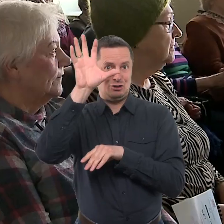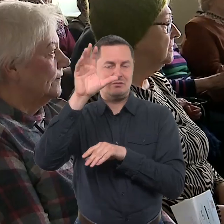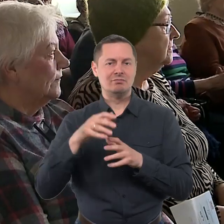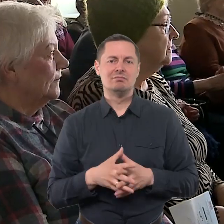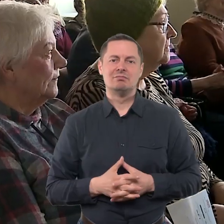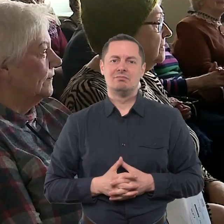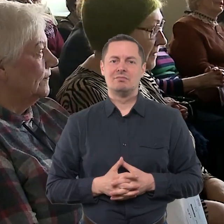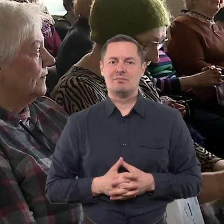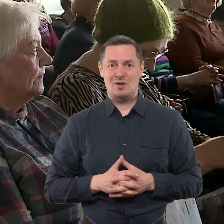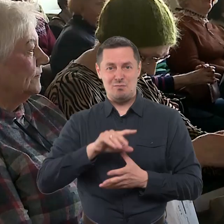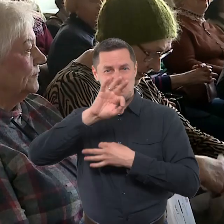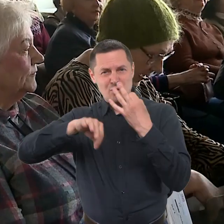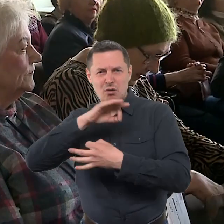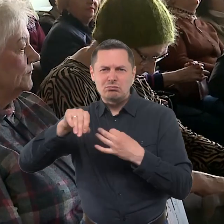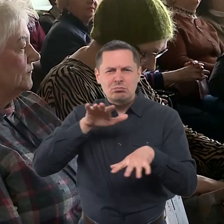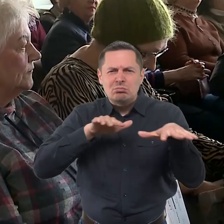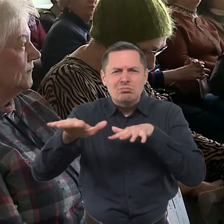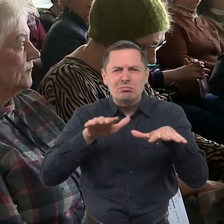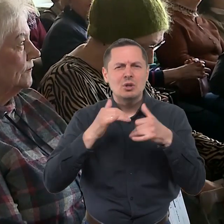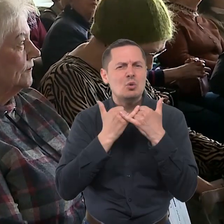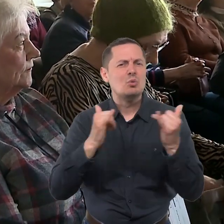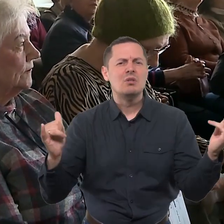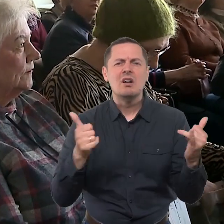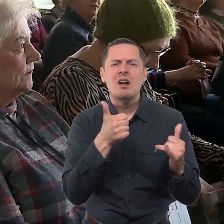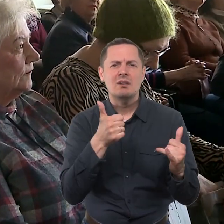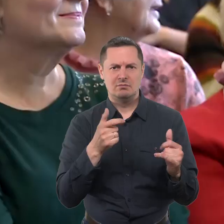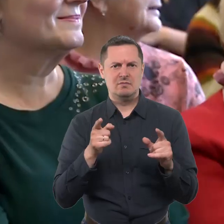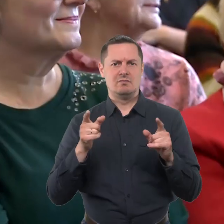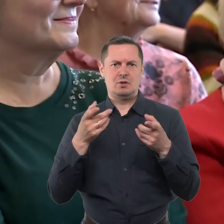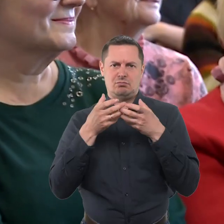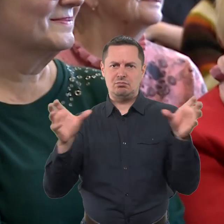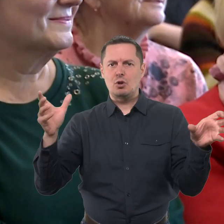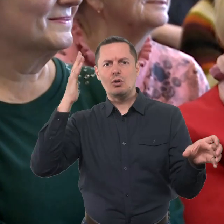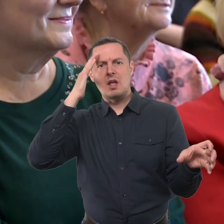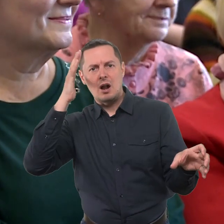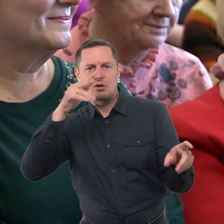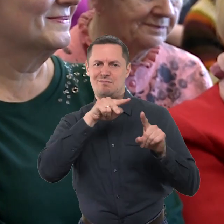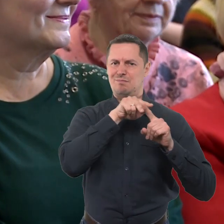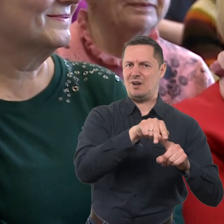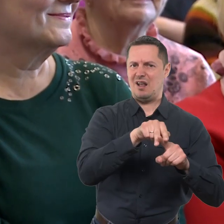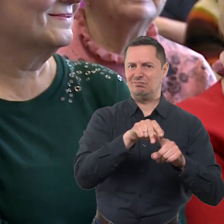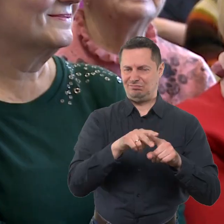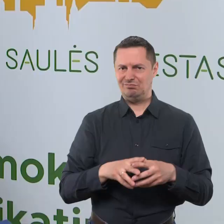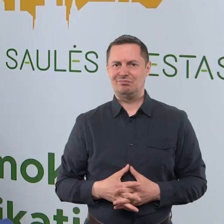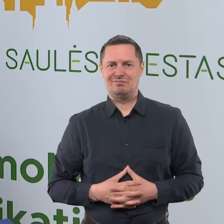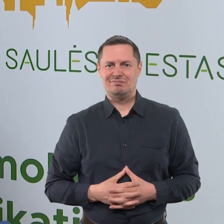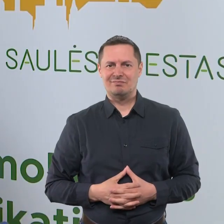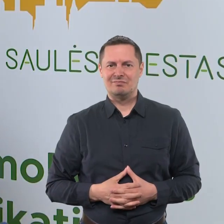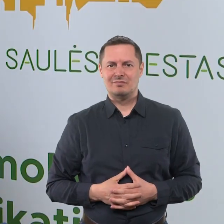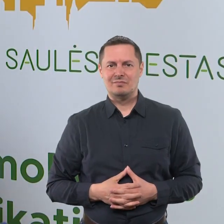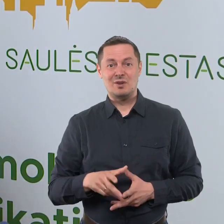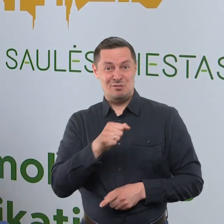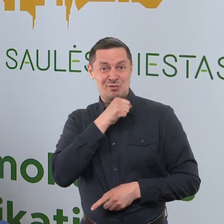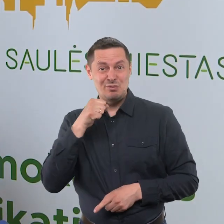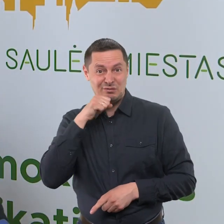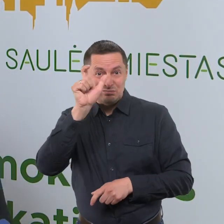Projekta bus vykdomas į vairios veiklos, tačiau jos bus skirstomos į teorinius ir praktinius užsiemimus. Seniorams bus